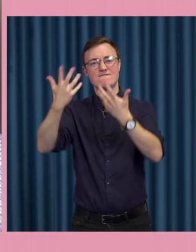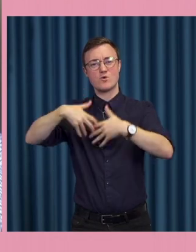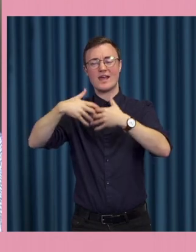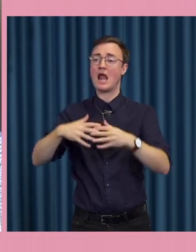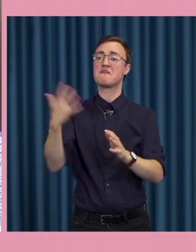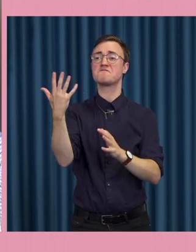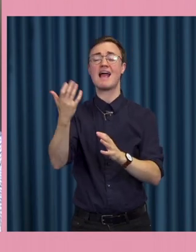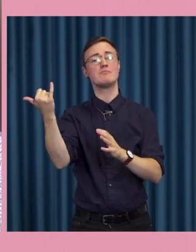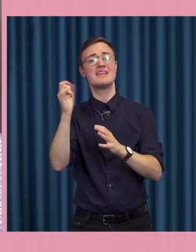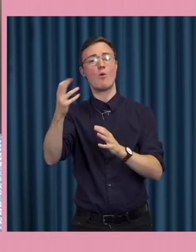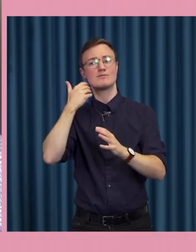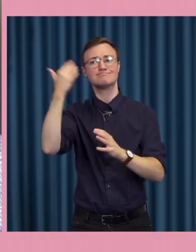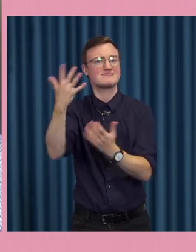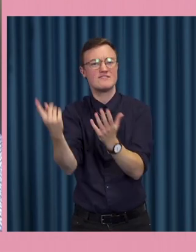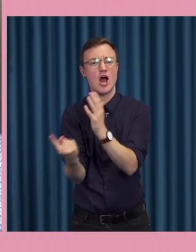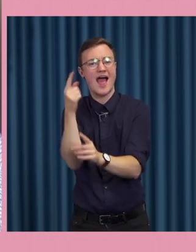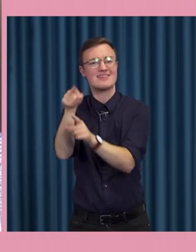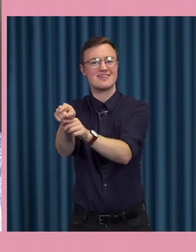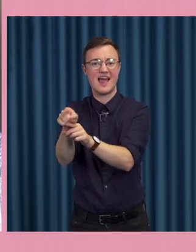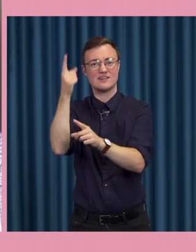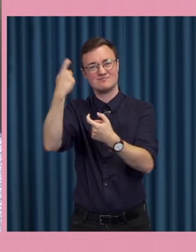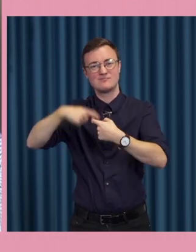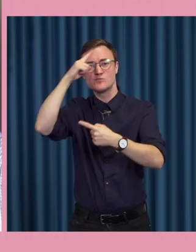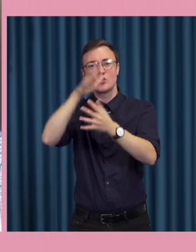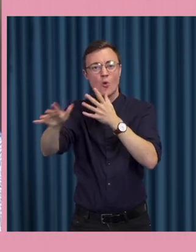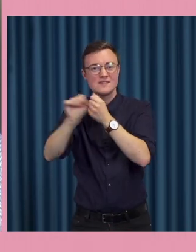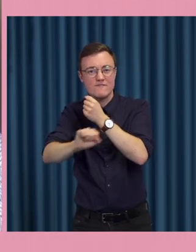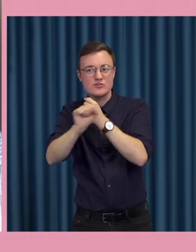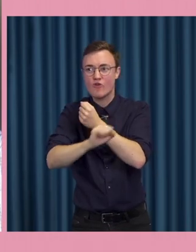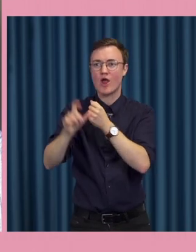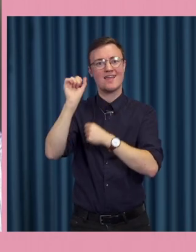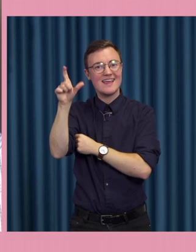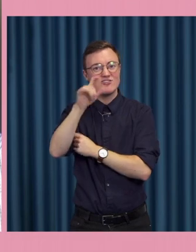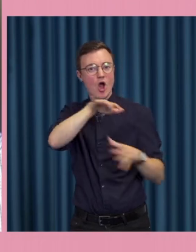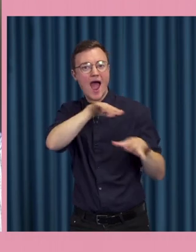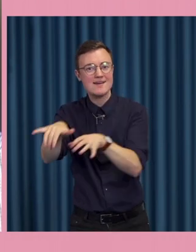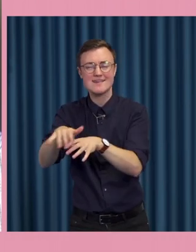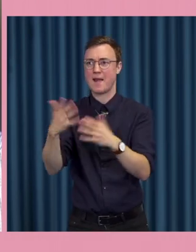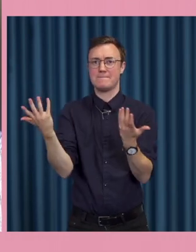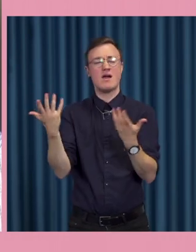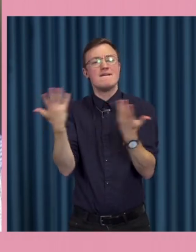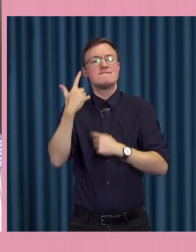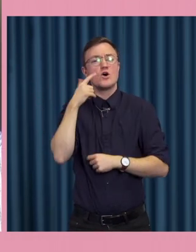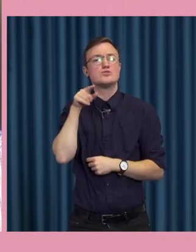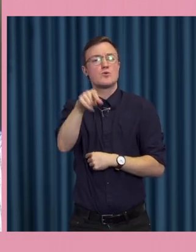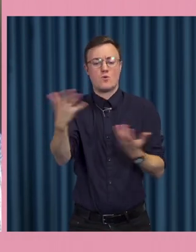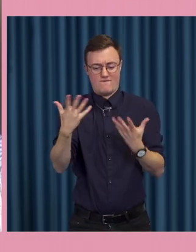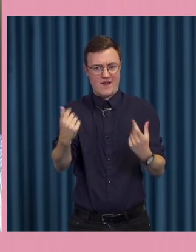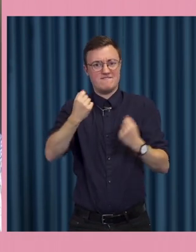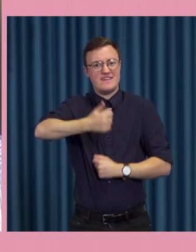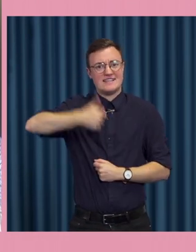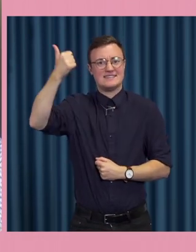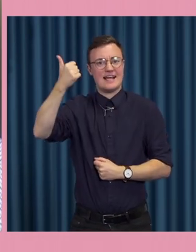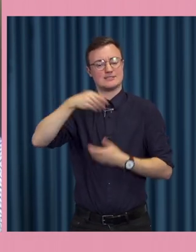på fem-tio års sikt vad har hänt med det psykologiska försvaret vad har hänt med de digitala angreppen vad tror du är liksom de viktigaste